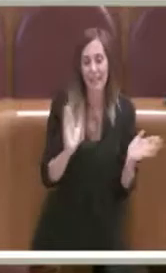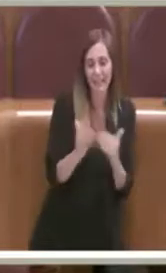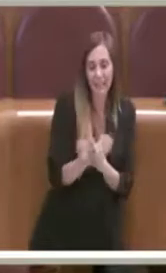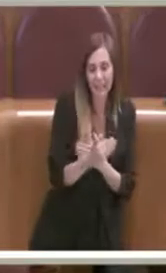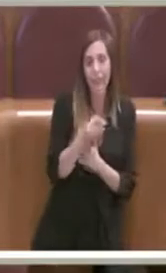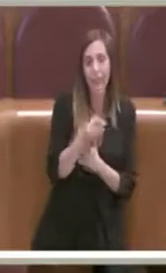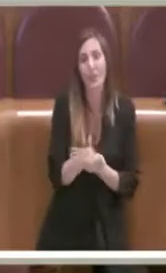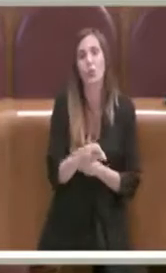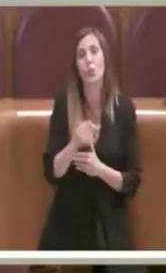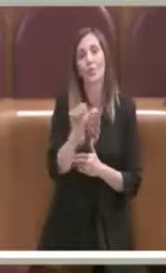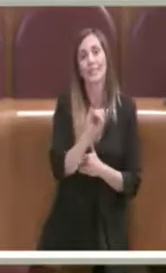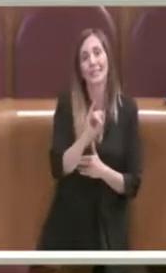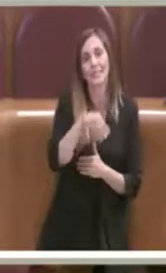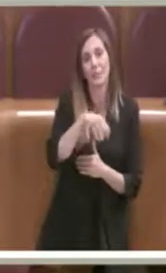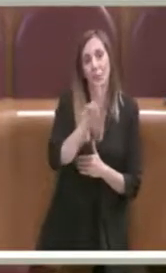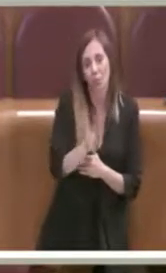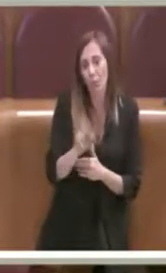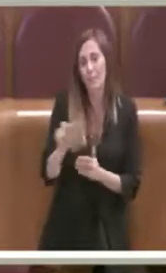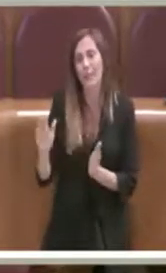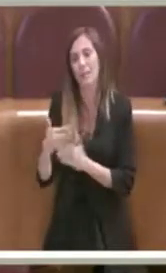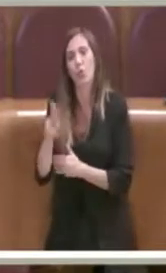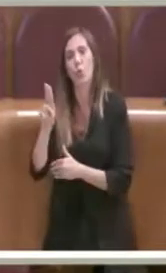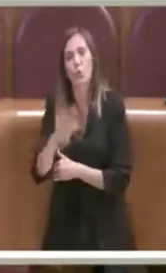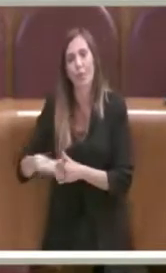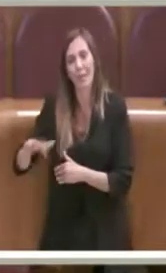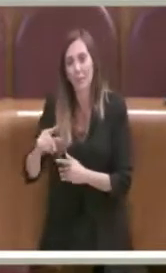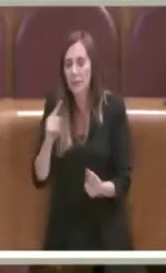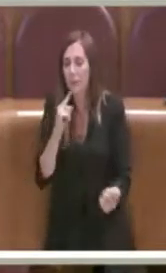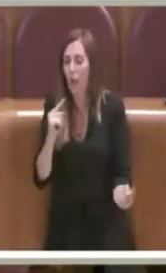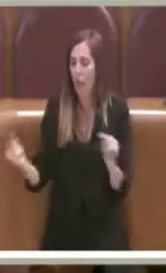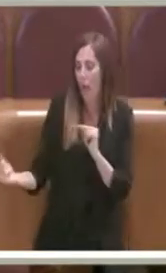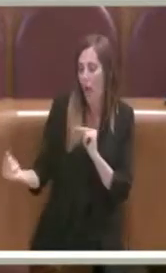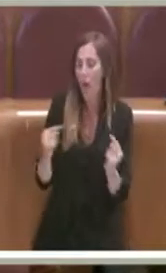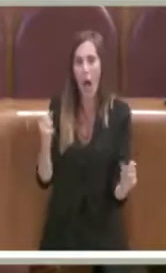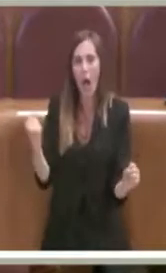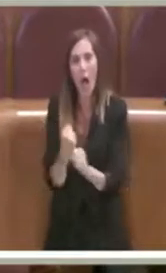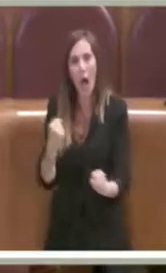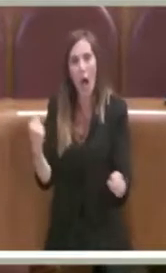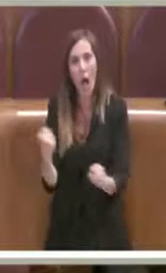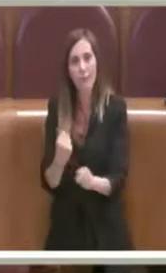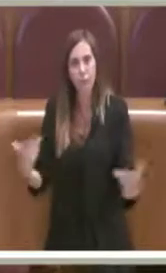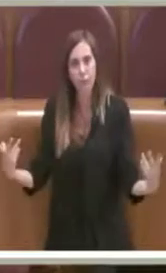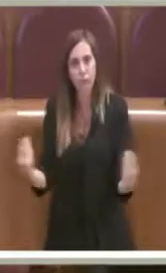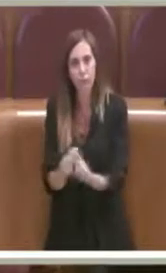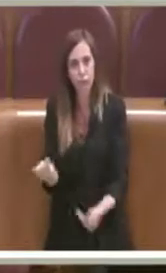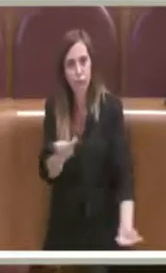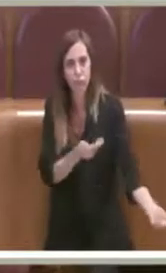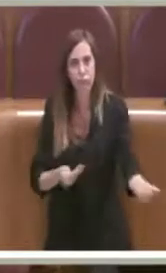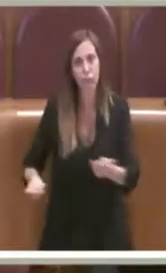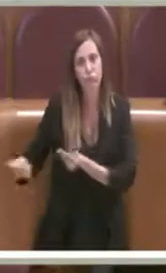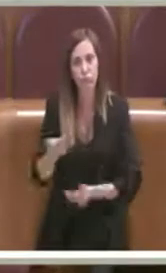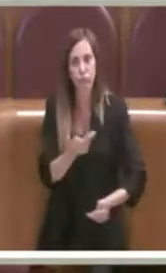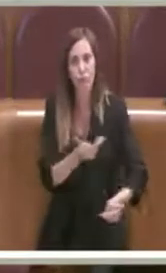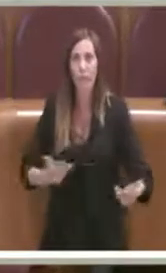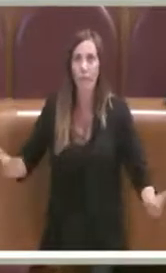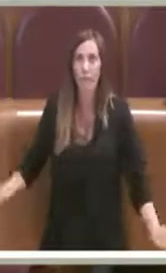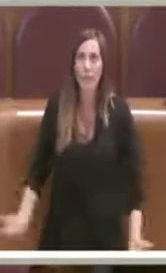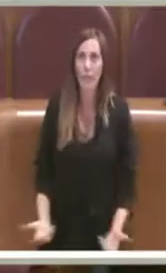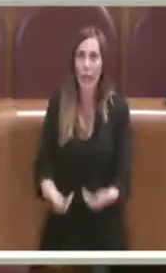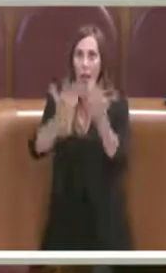Dipartimento Urbanistica che proprio trova finalmente l'apice in questa